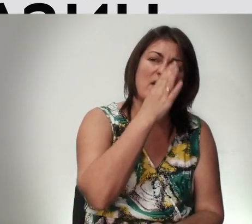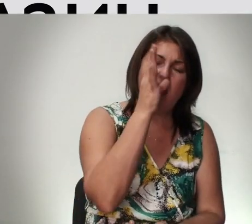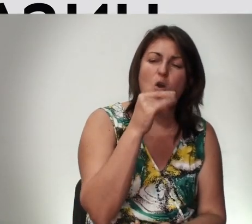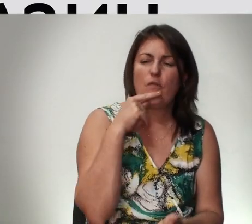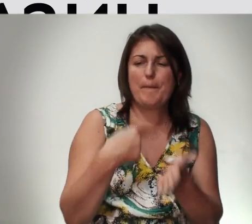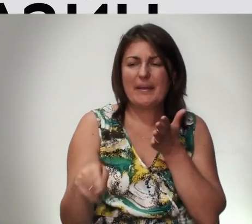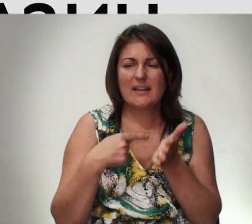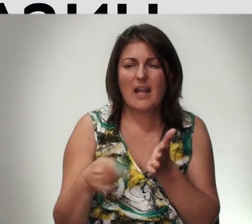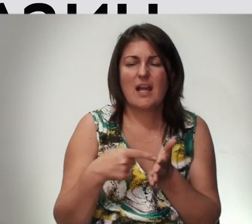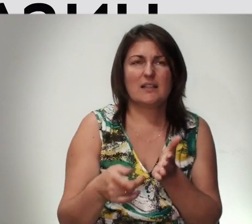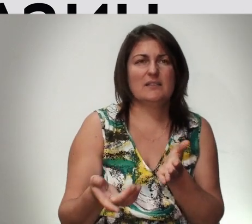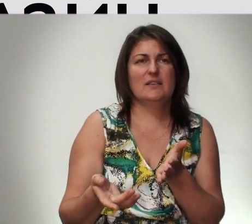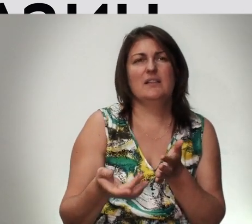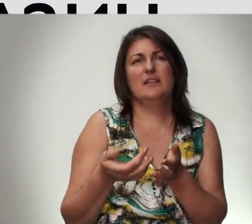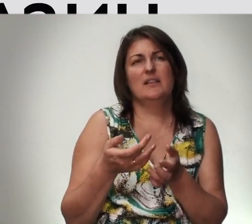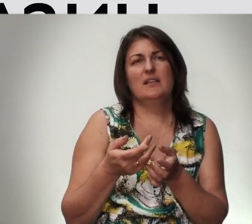Предательств